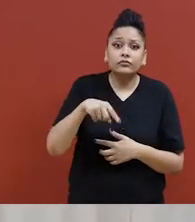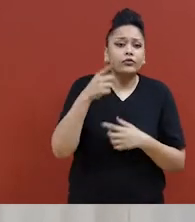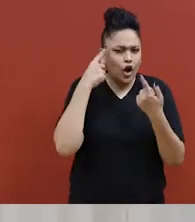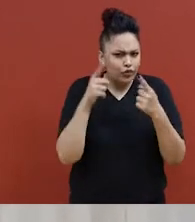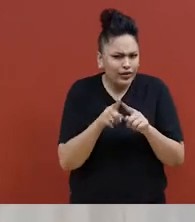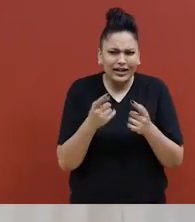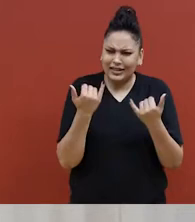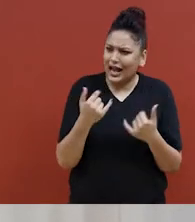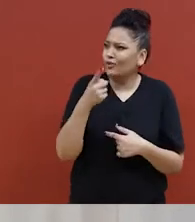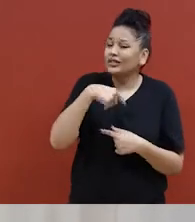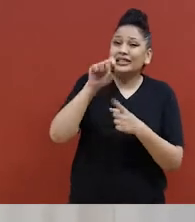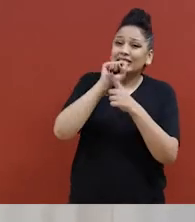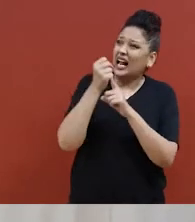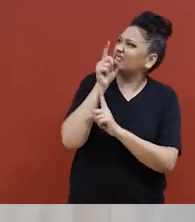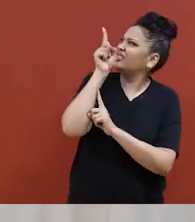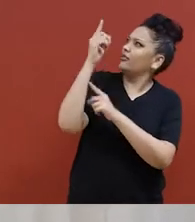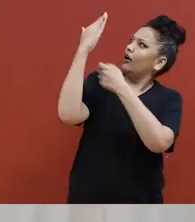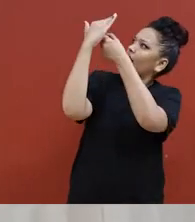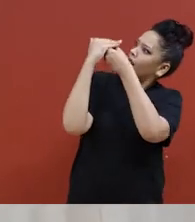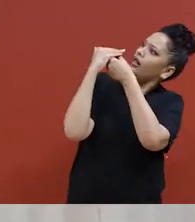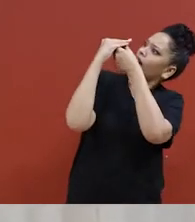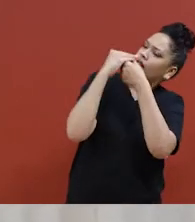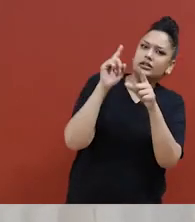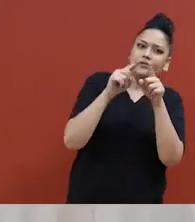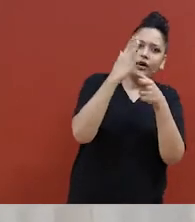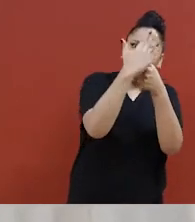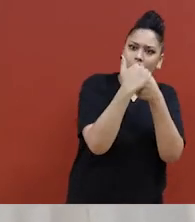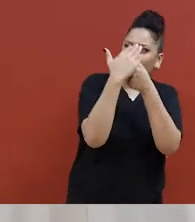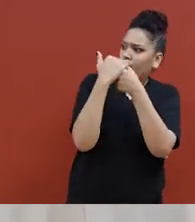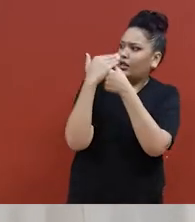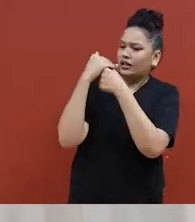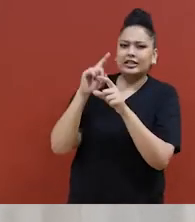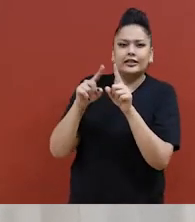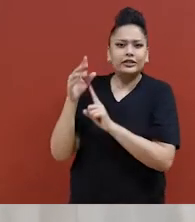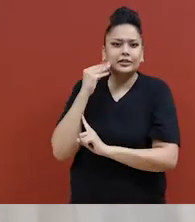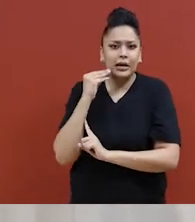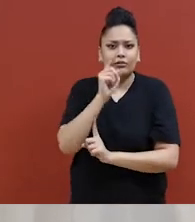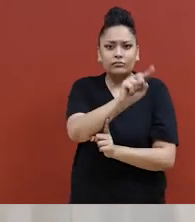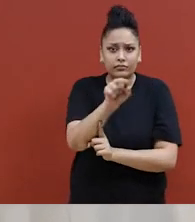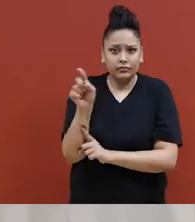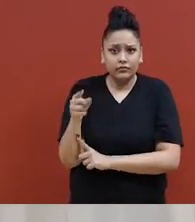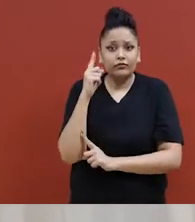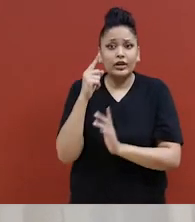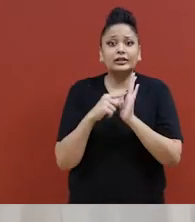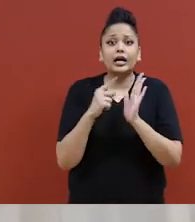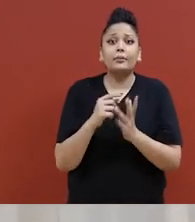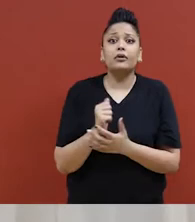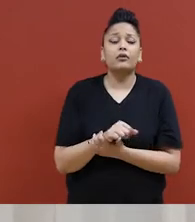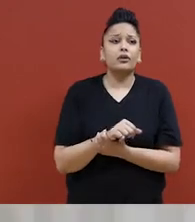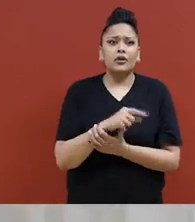En général, on est d'accord pour dire qu'on vit dans une société où on est exposé à beaucoup de ces messages.